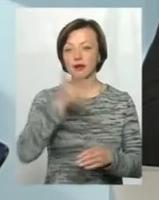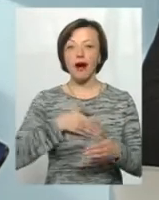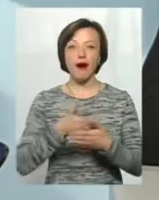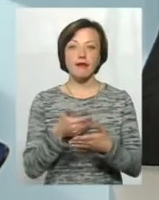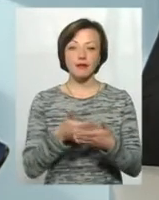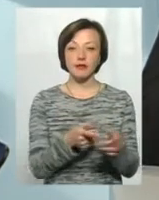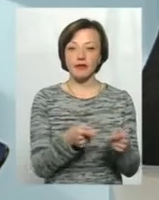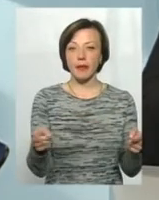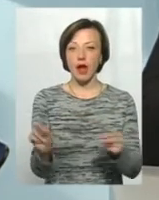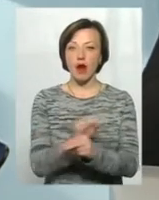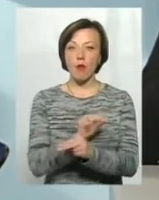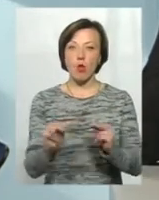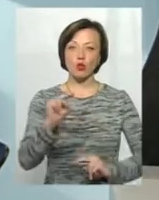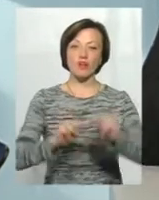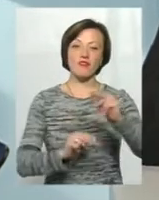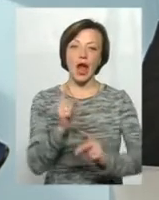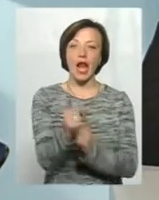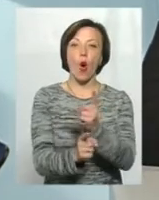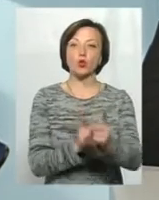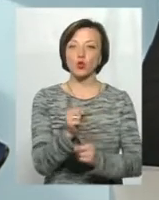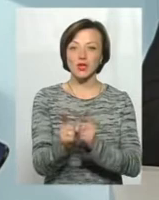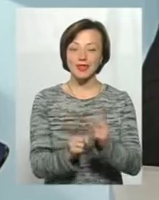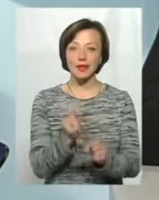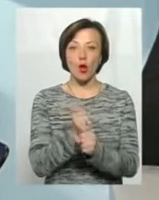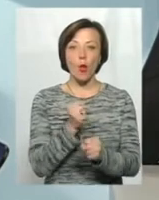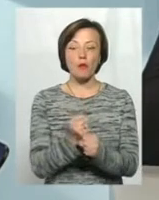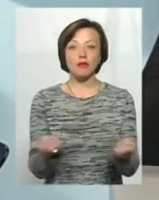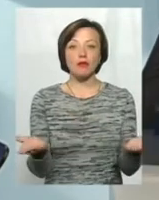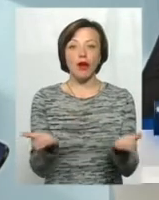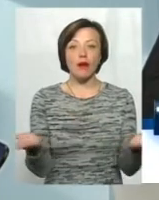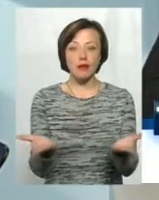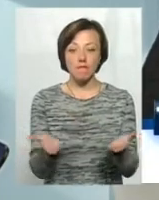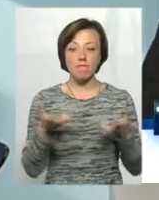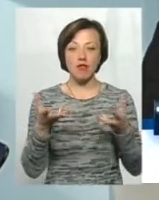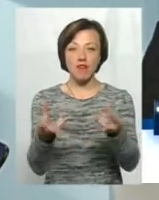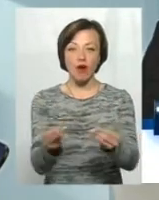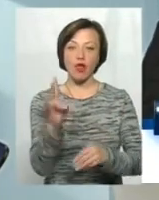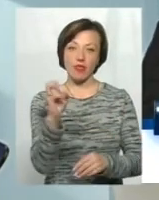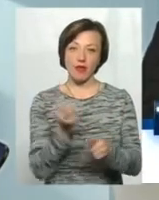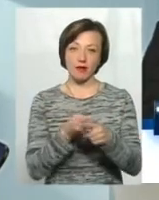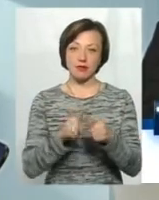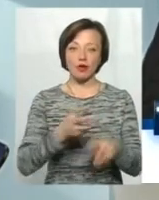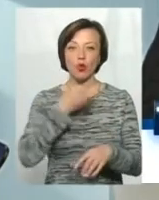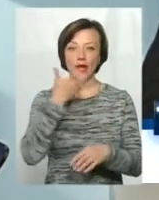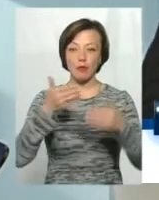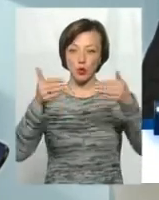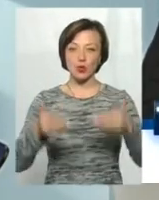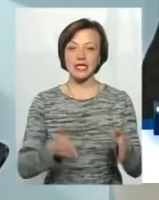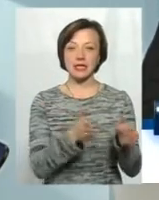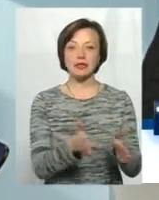проведення ремонтних, будівельних, реконструкційних і так далі робіт, які безпосередньо впливають на оці отеплюючі системи.